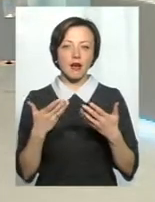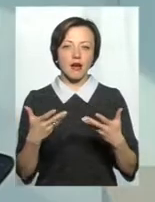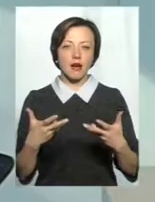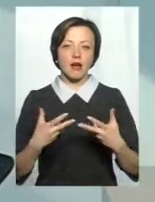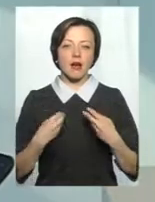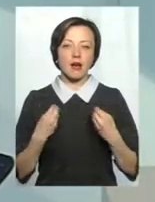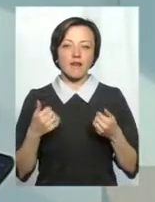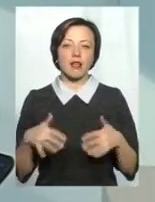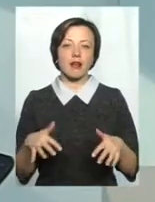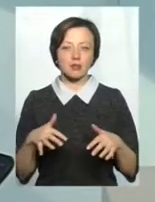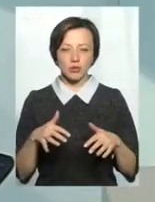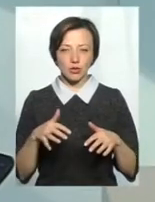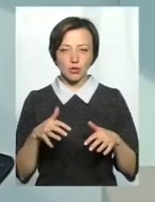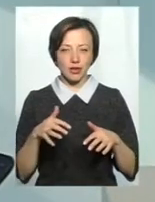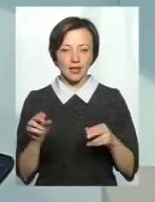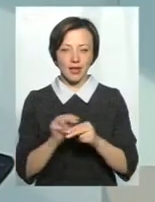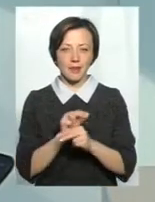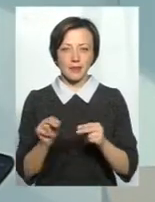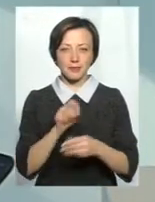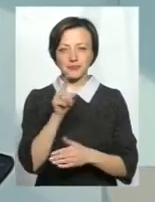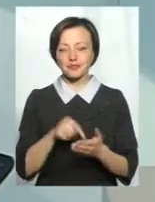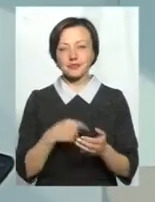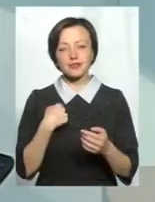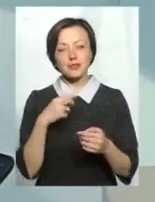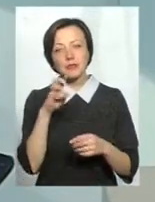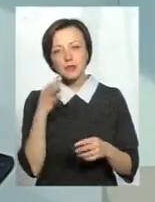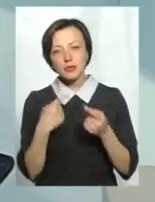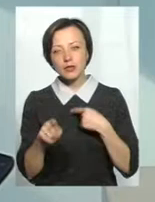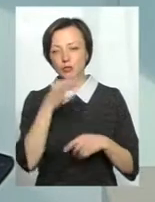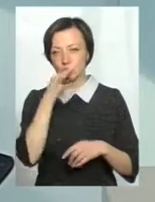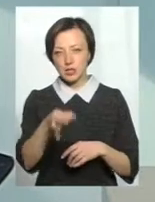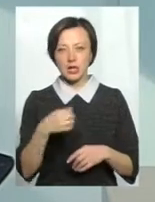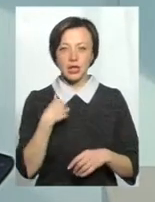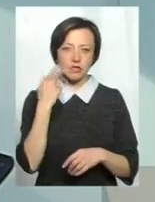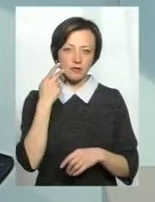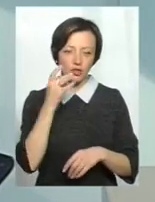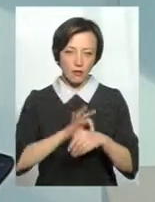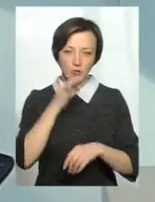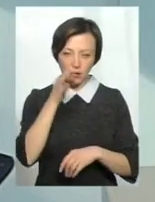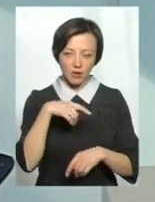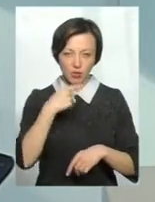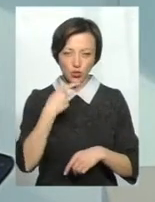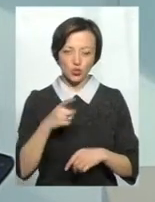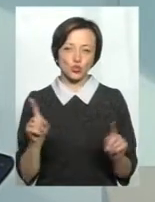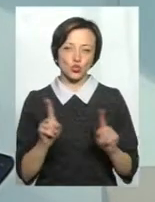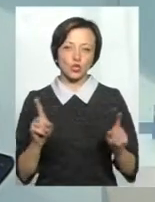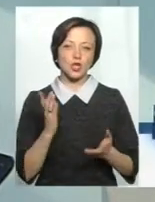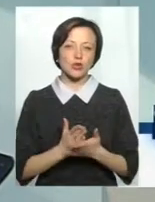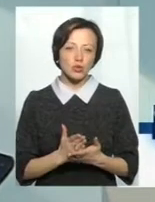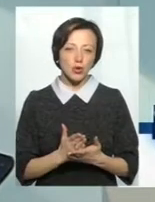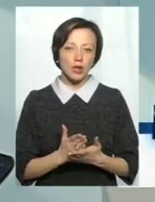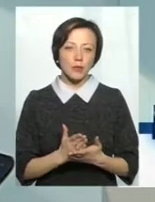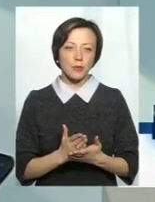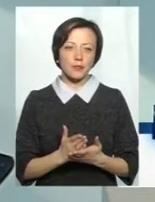інакше поставила запитання. Ви розумієте, що я завжди хворим говорю, що існує